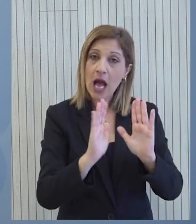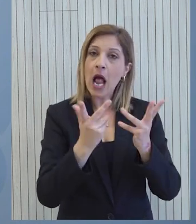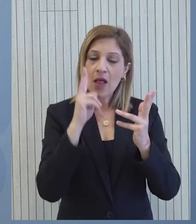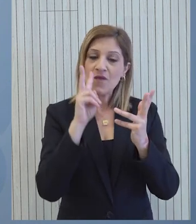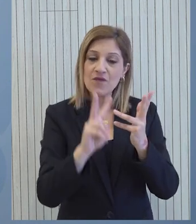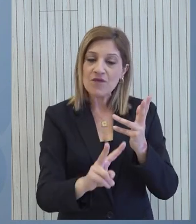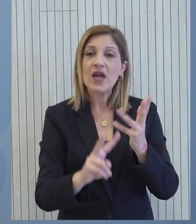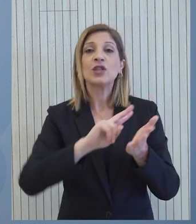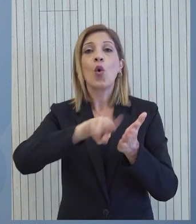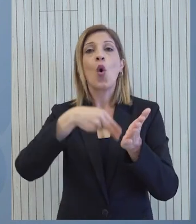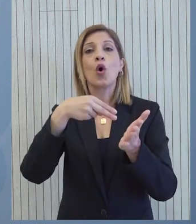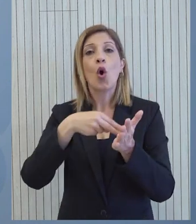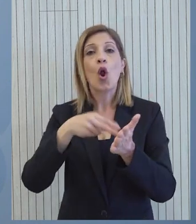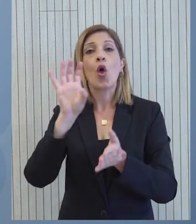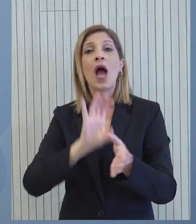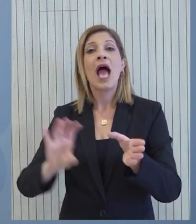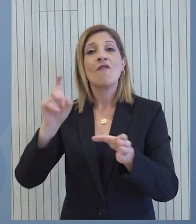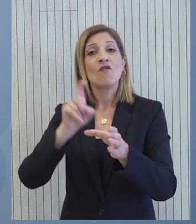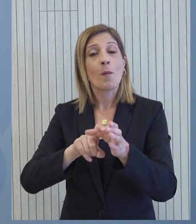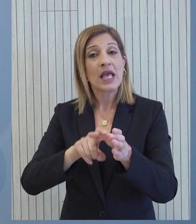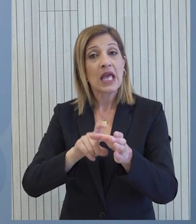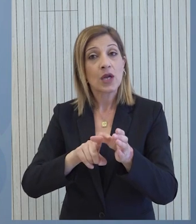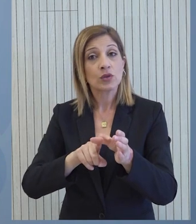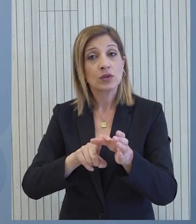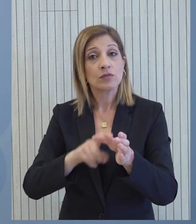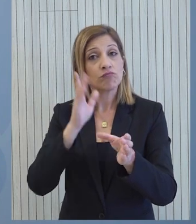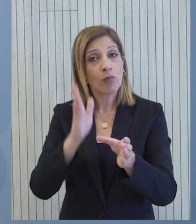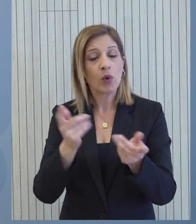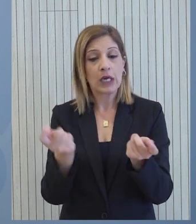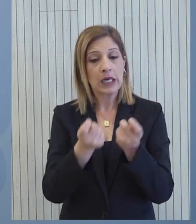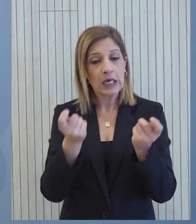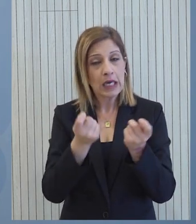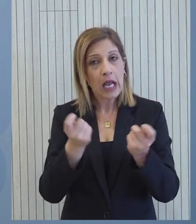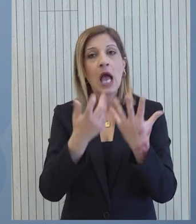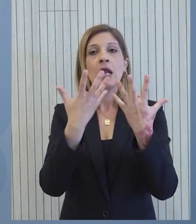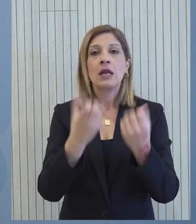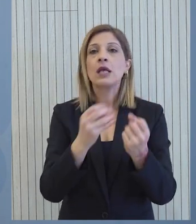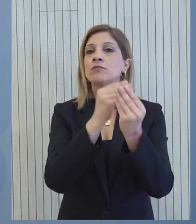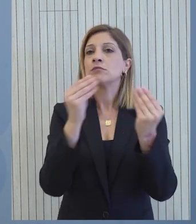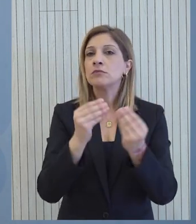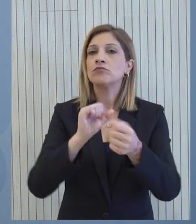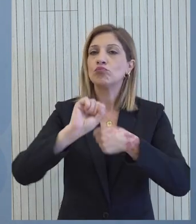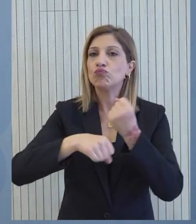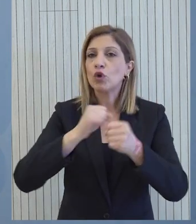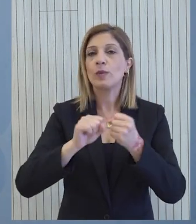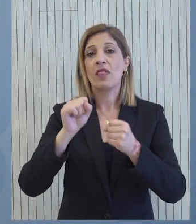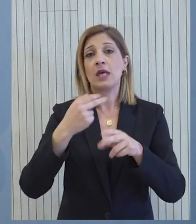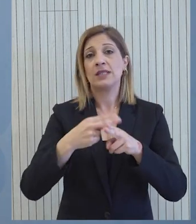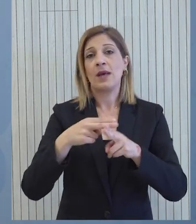αναδεικνύει και τον ρόλο που μπορεί η Ευρωπαϊκή Ένωση να επιτελέσει, να εκτελέσει, να έχει, να αποτελέσει σε αυτή την προσπάθεια